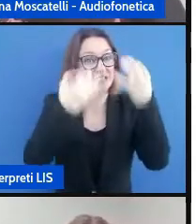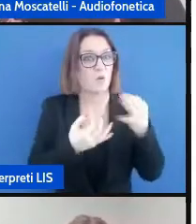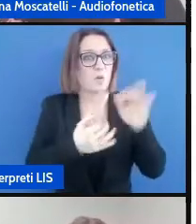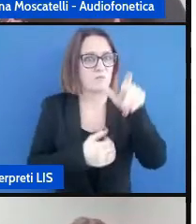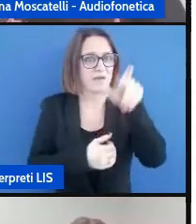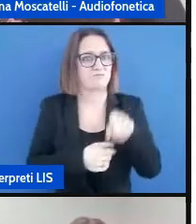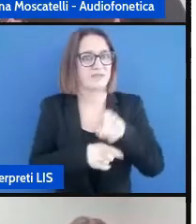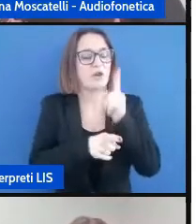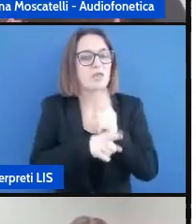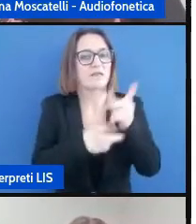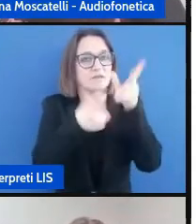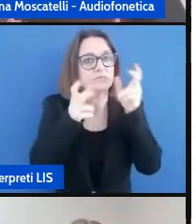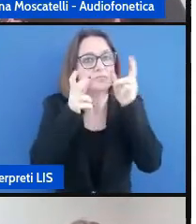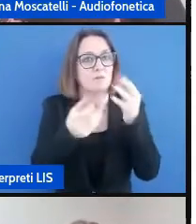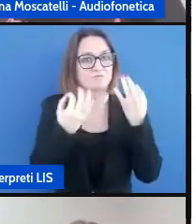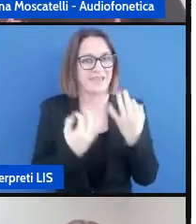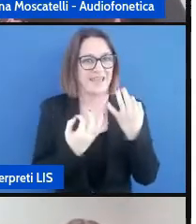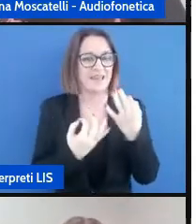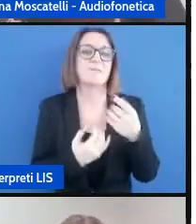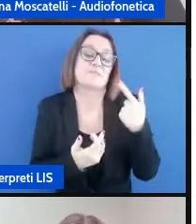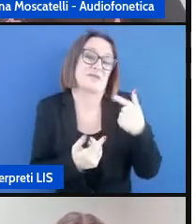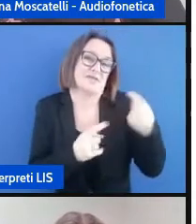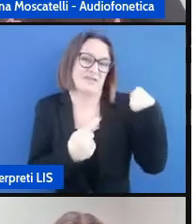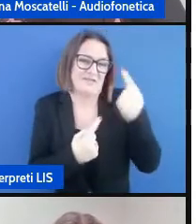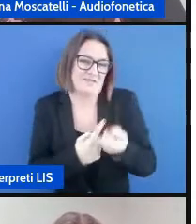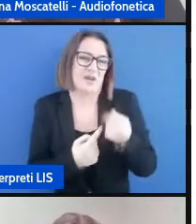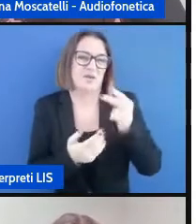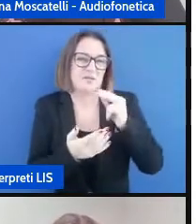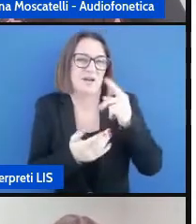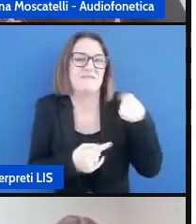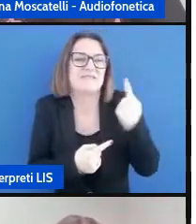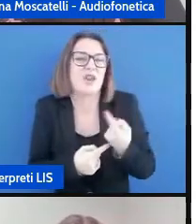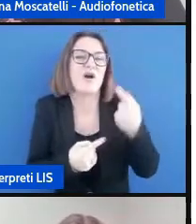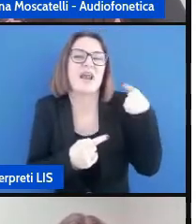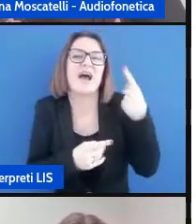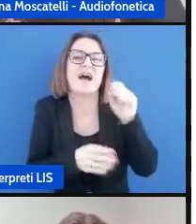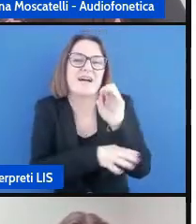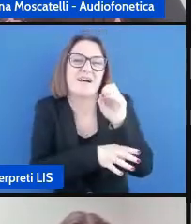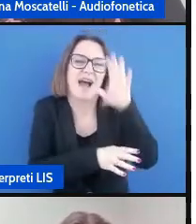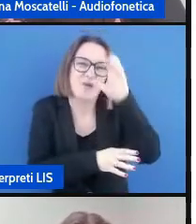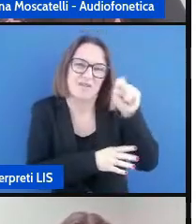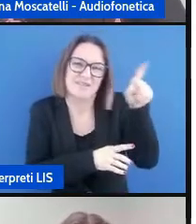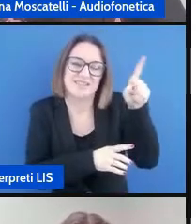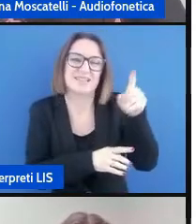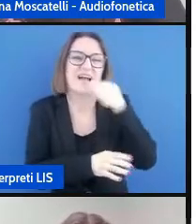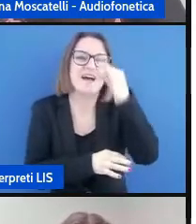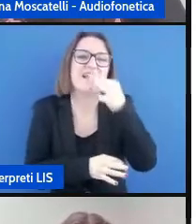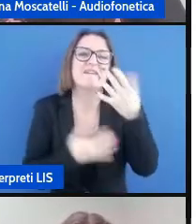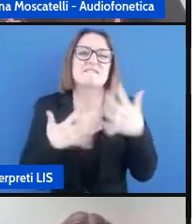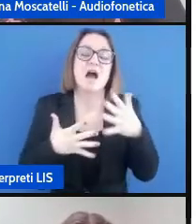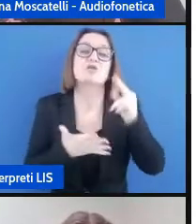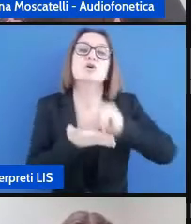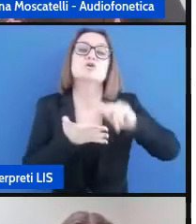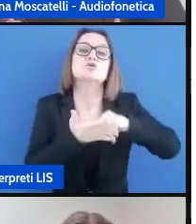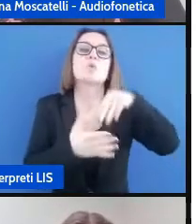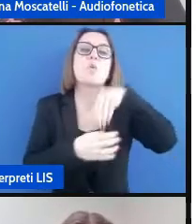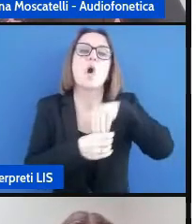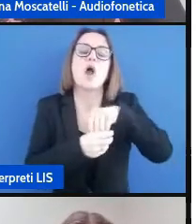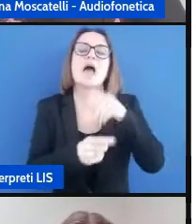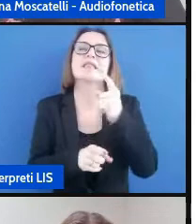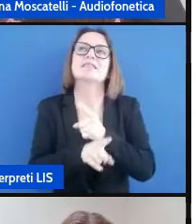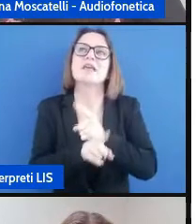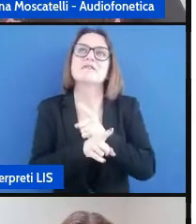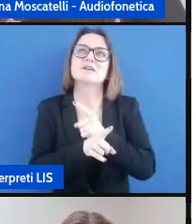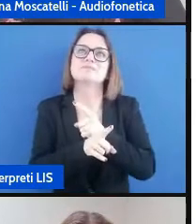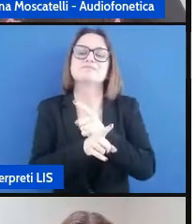senso la scuola come è già stato detto comunque dalle colleghe precedenti la scuola deve fare una riflessione